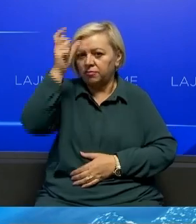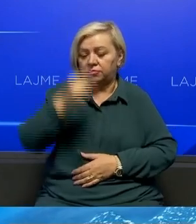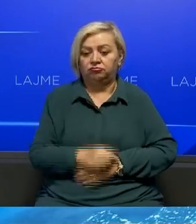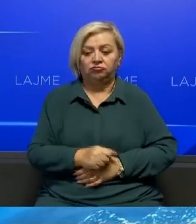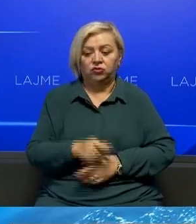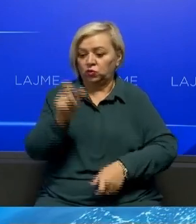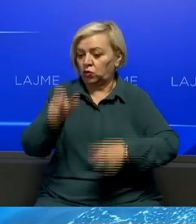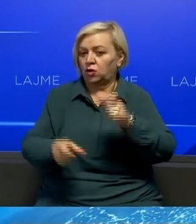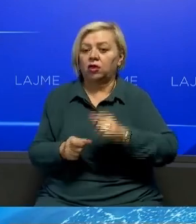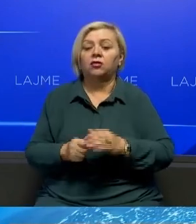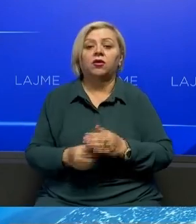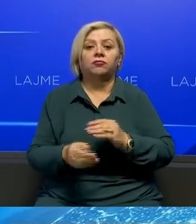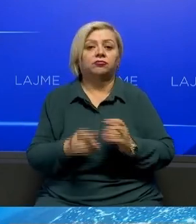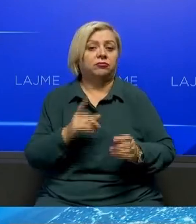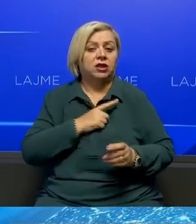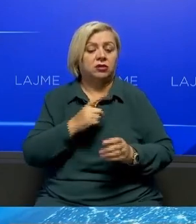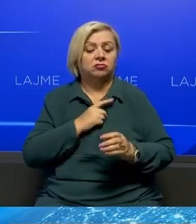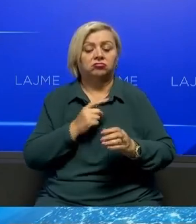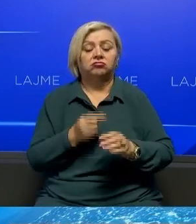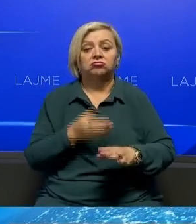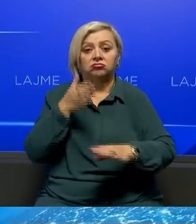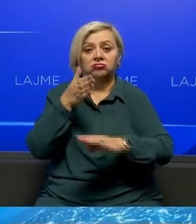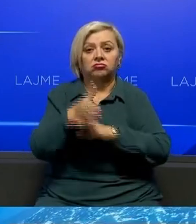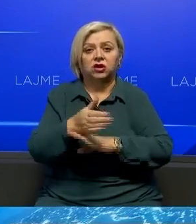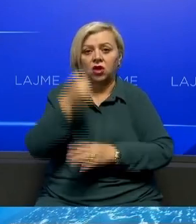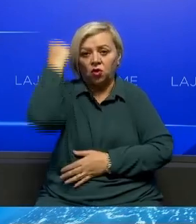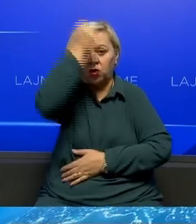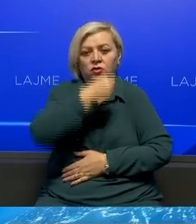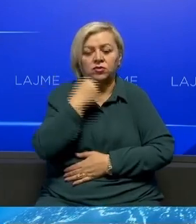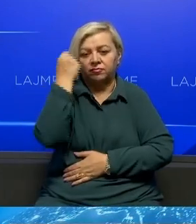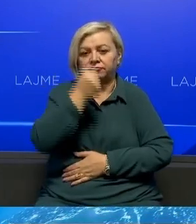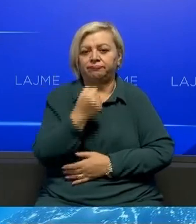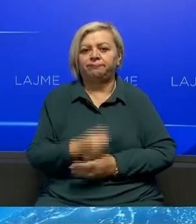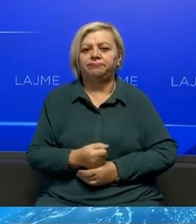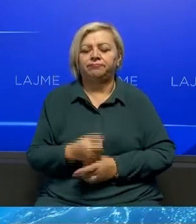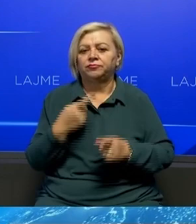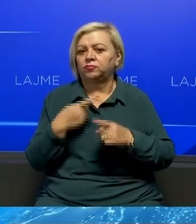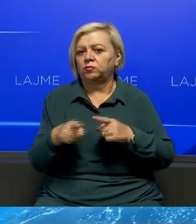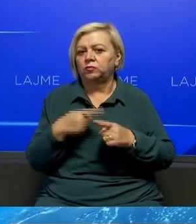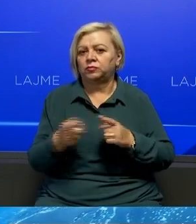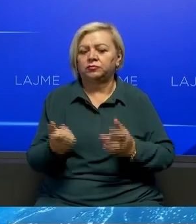kilometra për të hyrë në Kosovë presin në reflektim dështetror për këtë qështje.